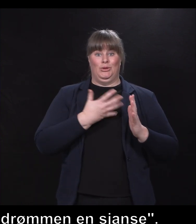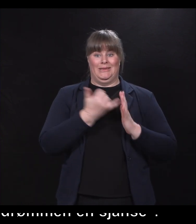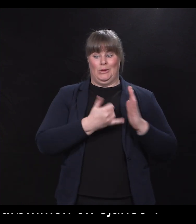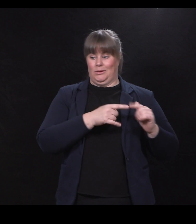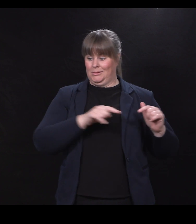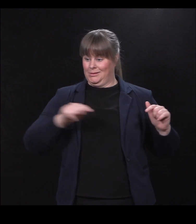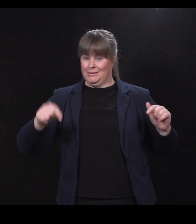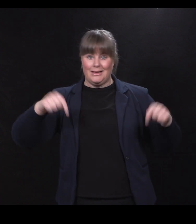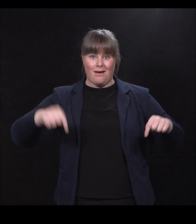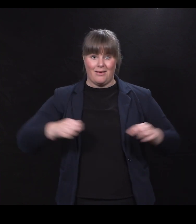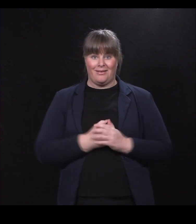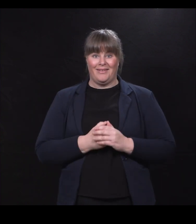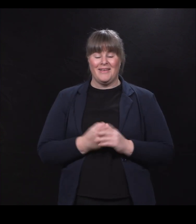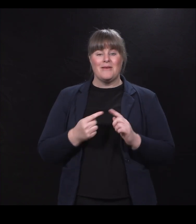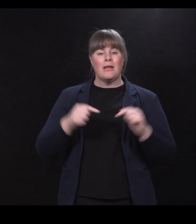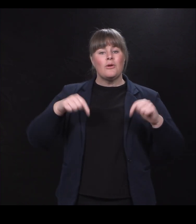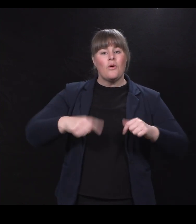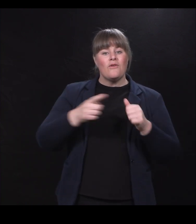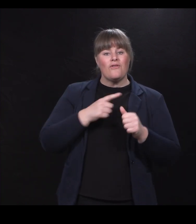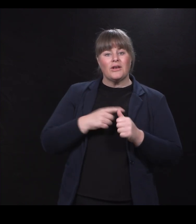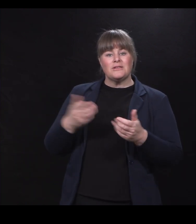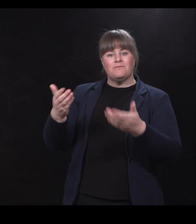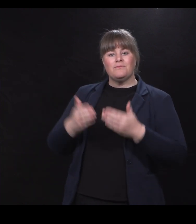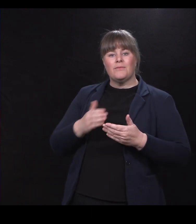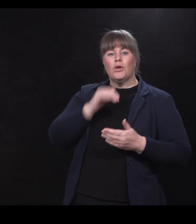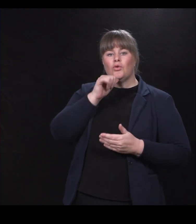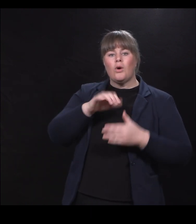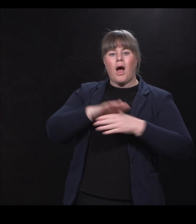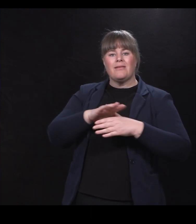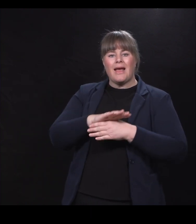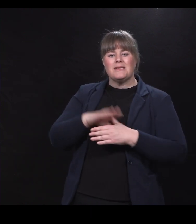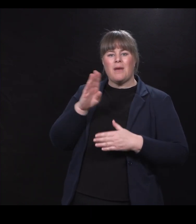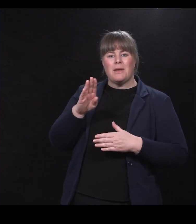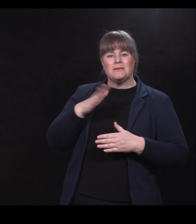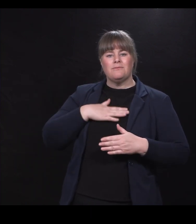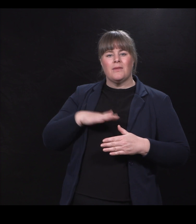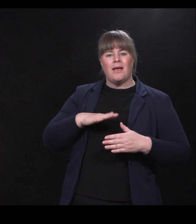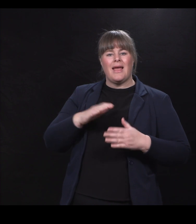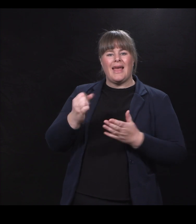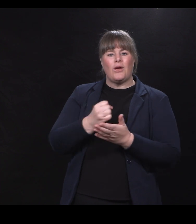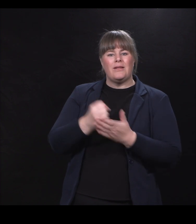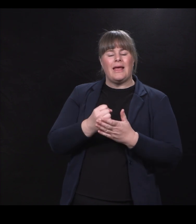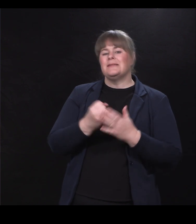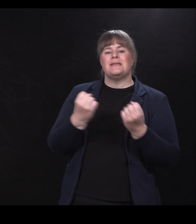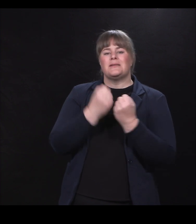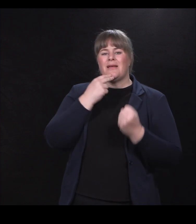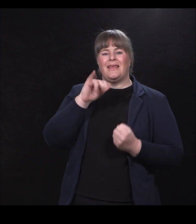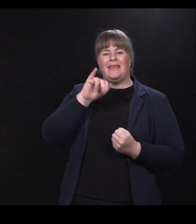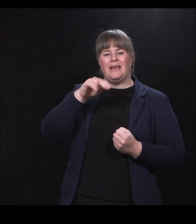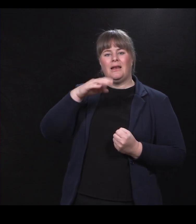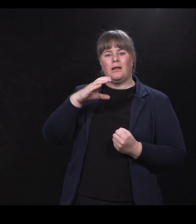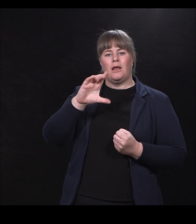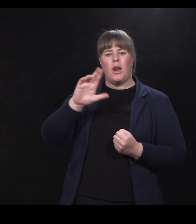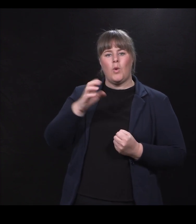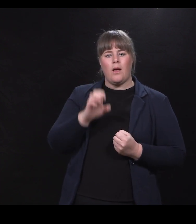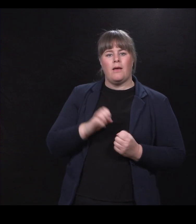Men aller først skal vi da ta imot Thor Andreas Bremnes fra rekrutteringsselskapet INCLU. Han skal gi oss